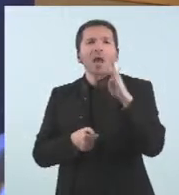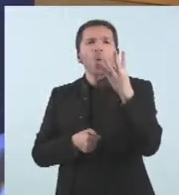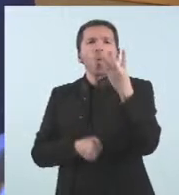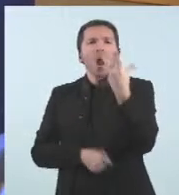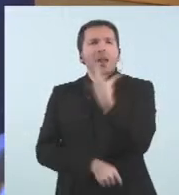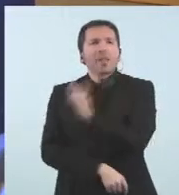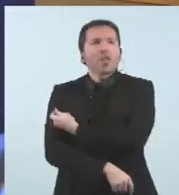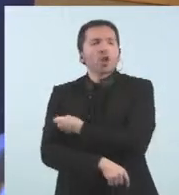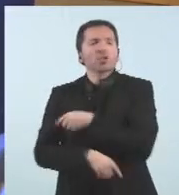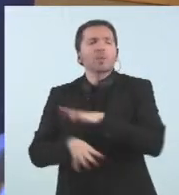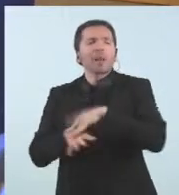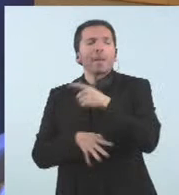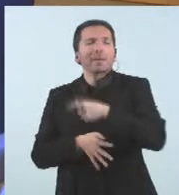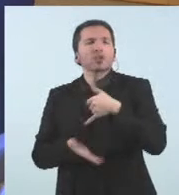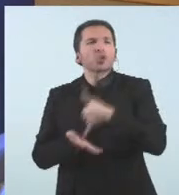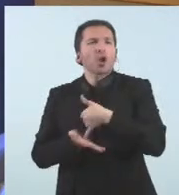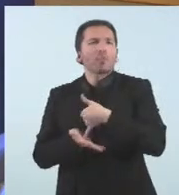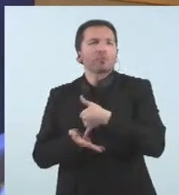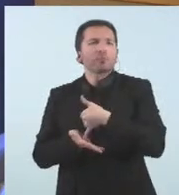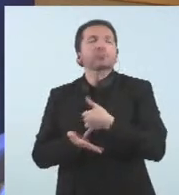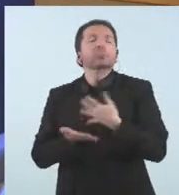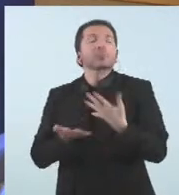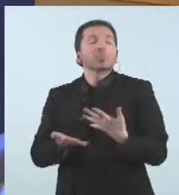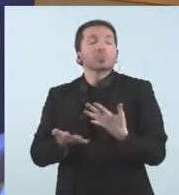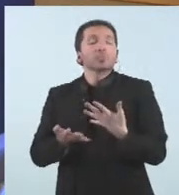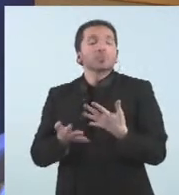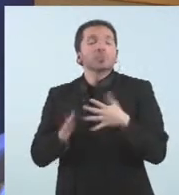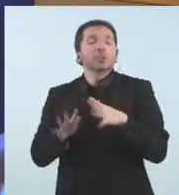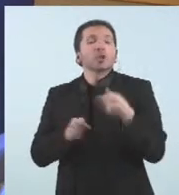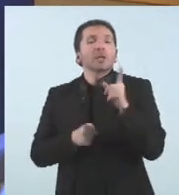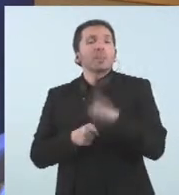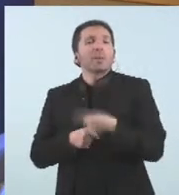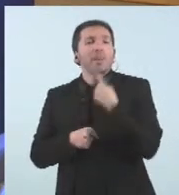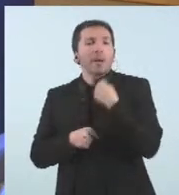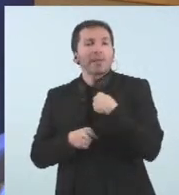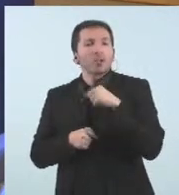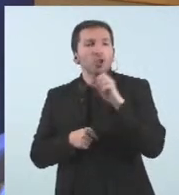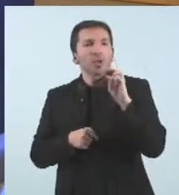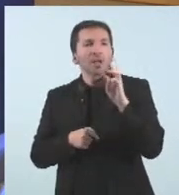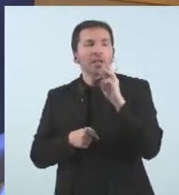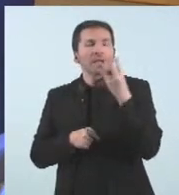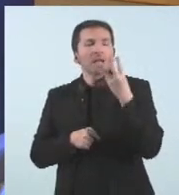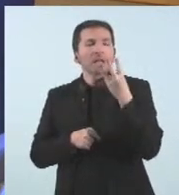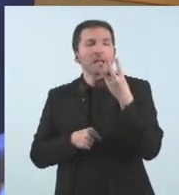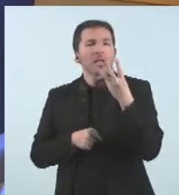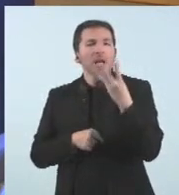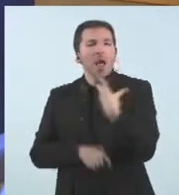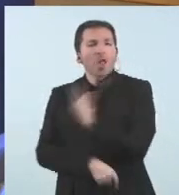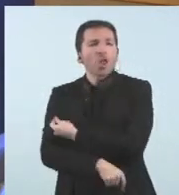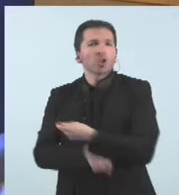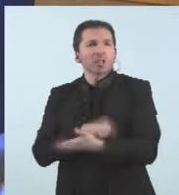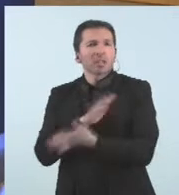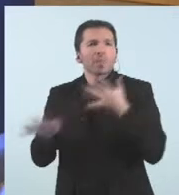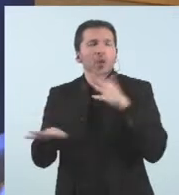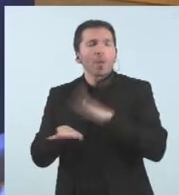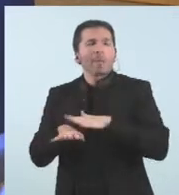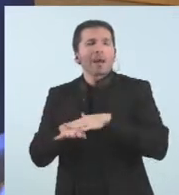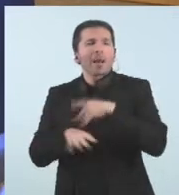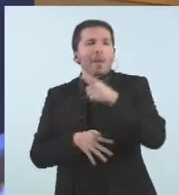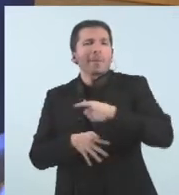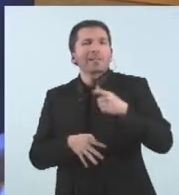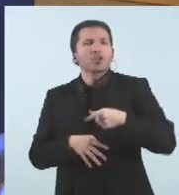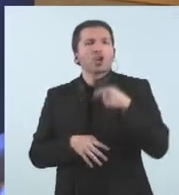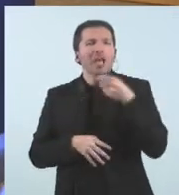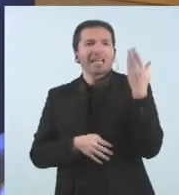pels immunodeprimits però també va anunciar la posició d'una tercera dosi molt ràpida a aquestes persones que hagin passat la Covid de seguida.